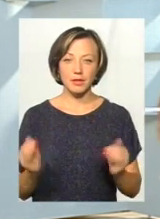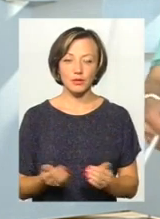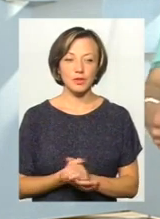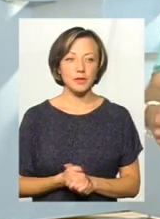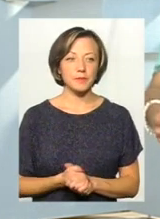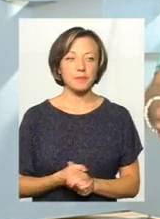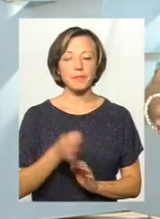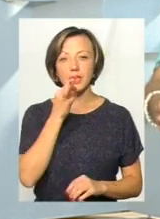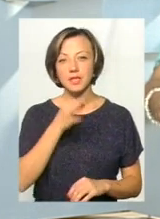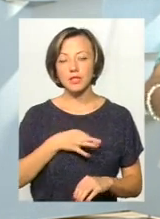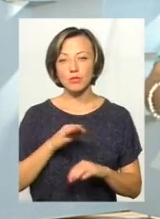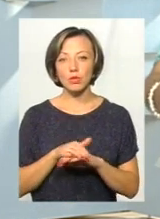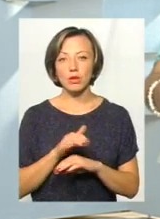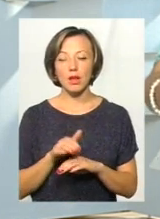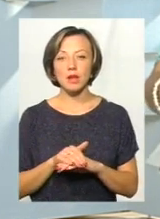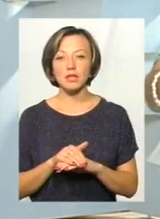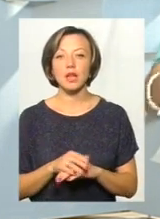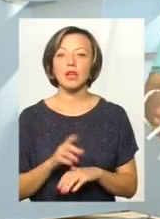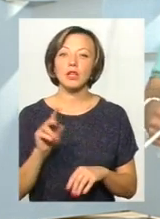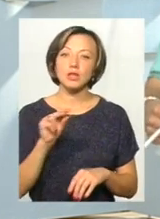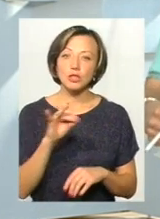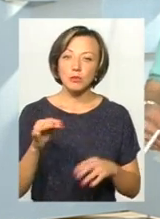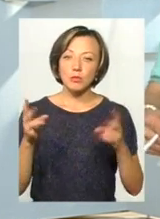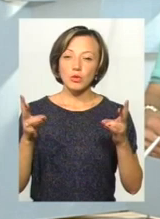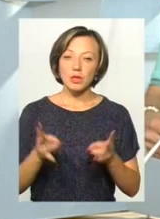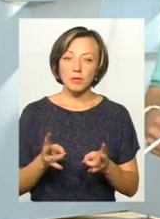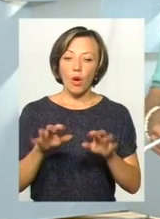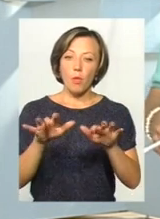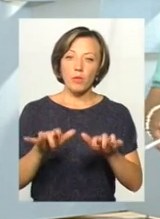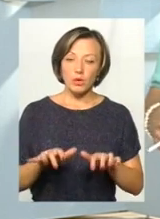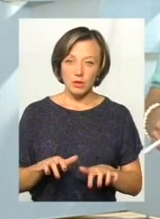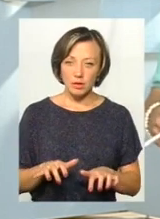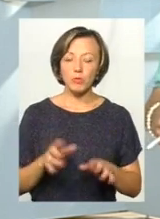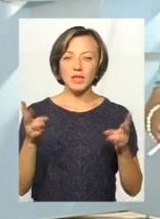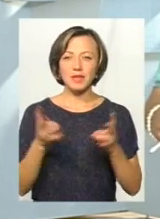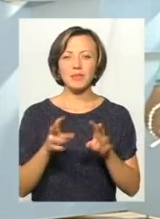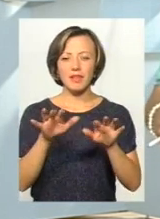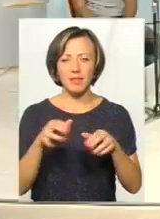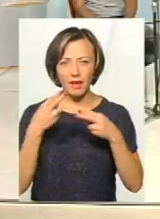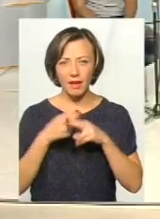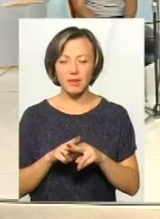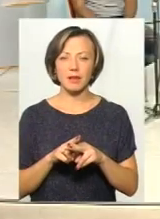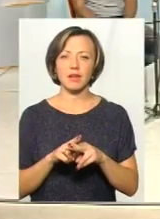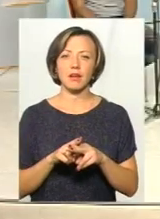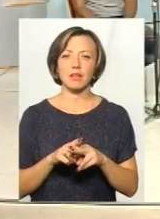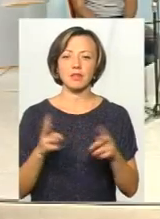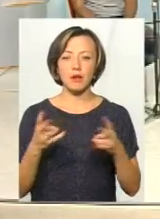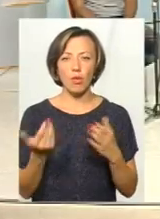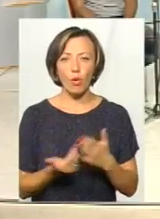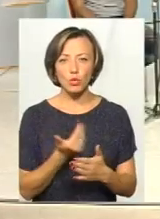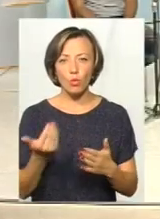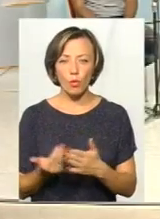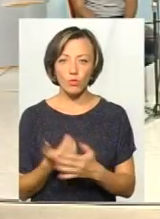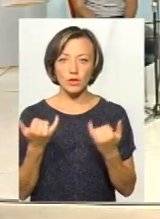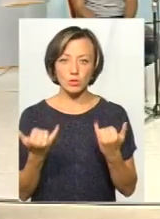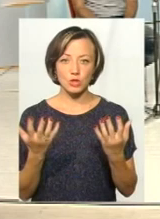Скажіть, будь ласка, пані Людмило, потрібна комп'ютеризація, потрібна оргтехніка, її треба оновлювати.